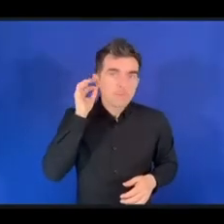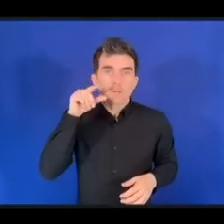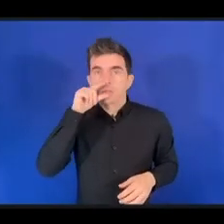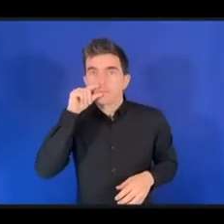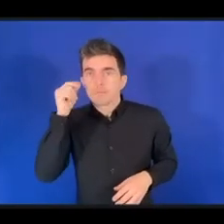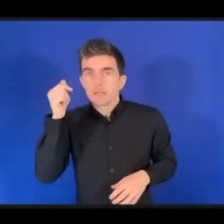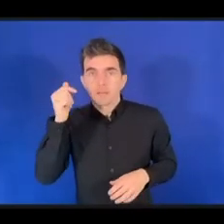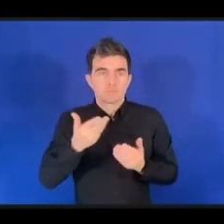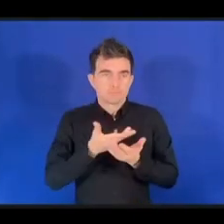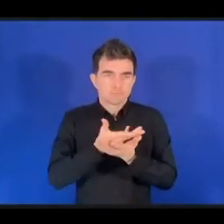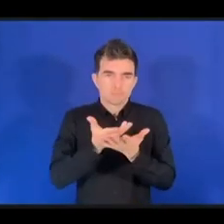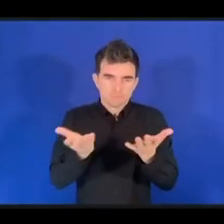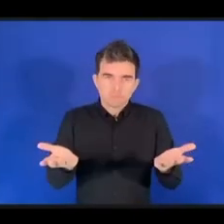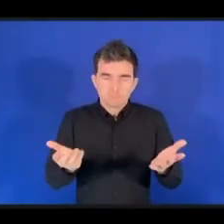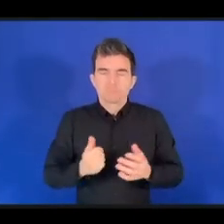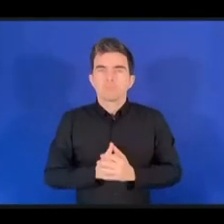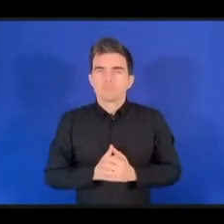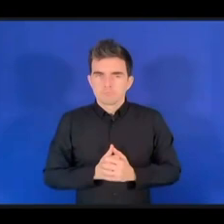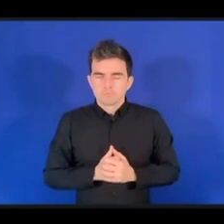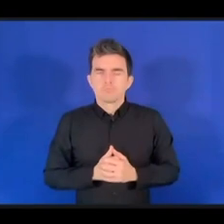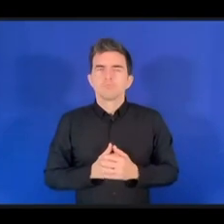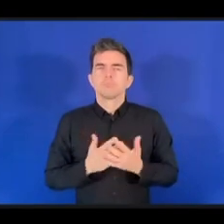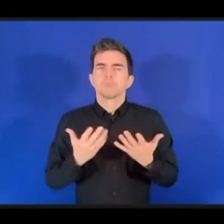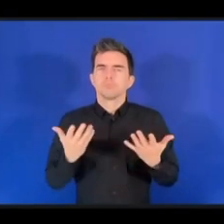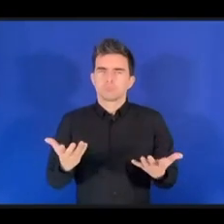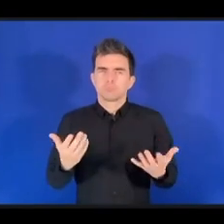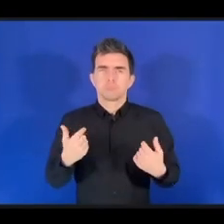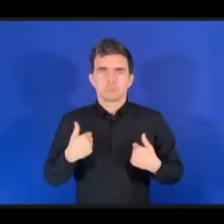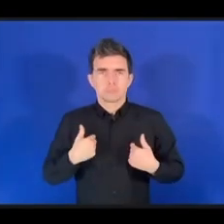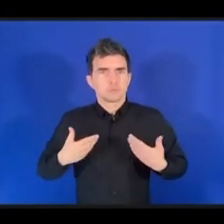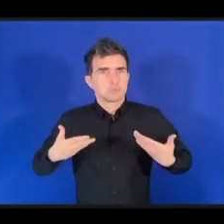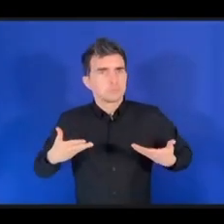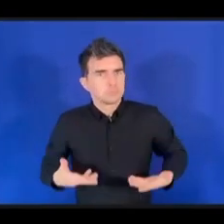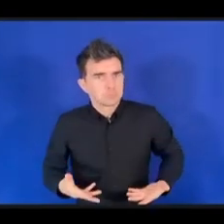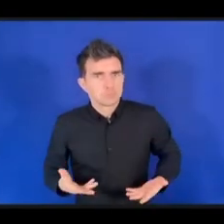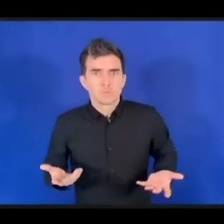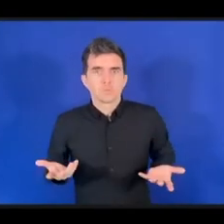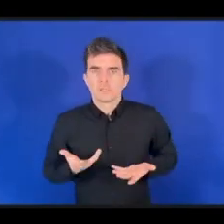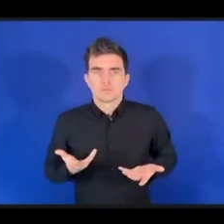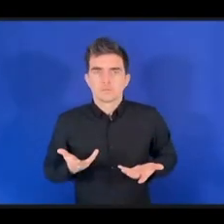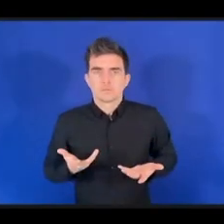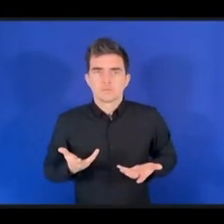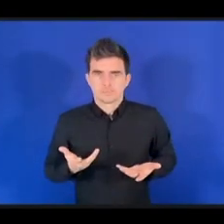Для меня огромная честь выступать сегодня вечером и в 2017 году.